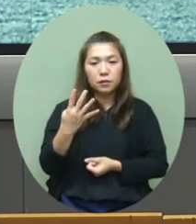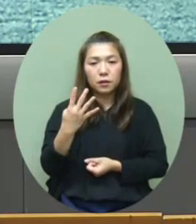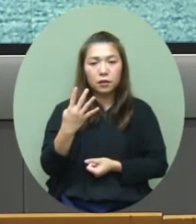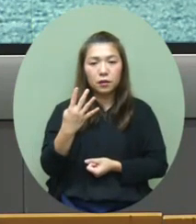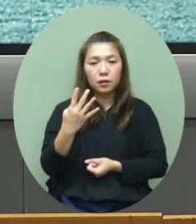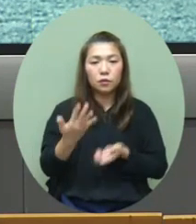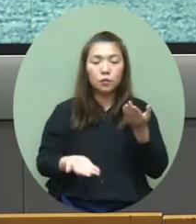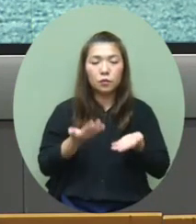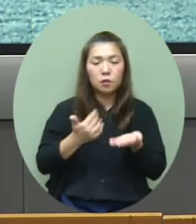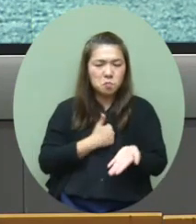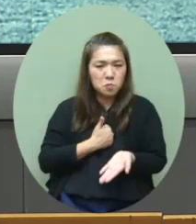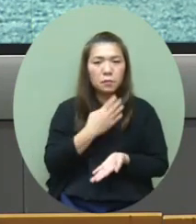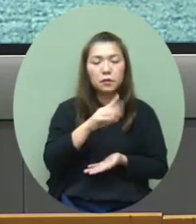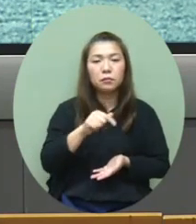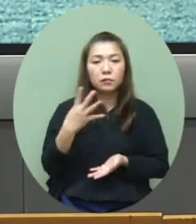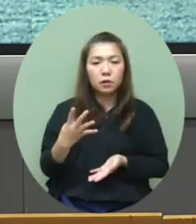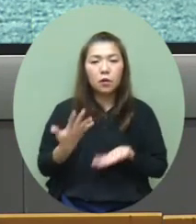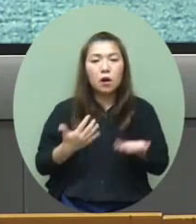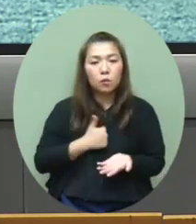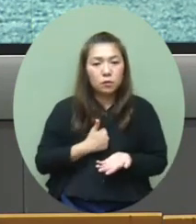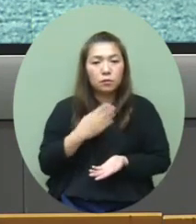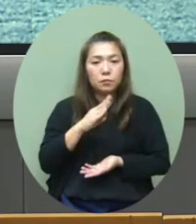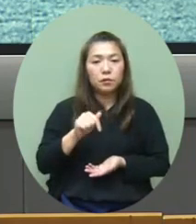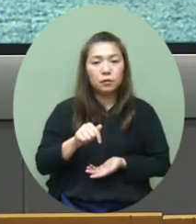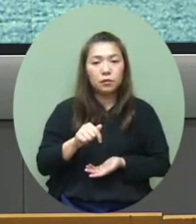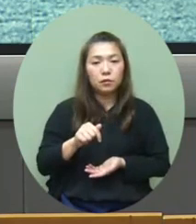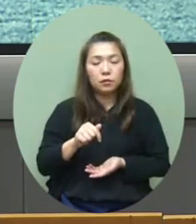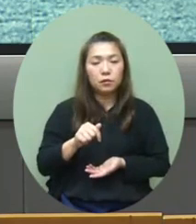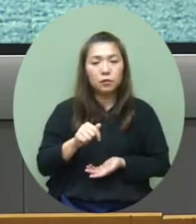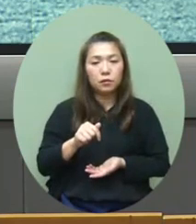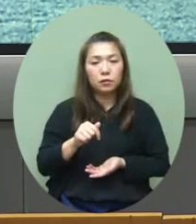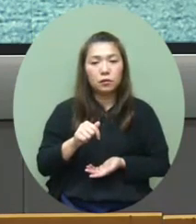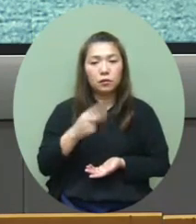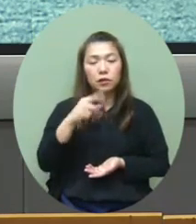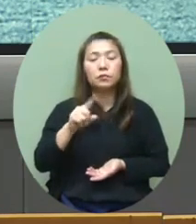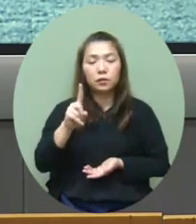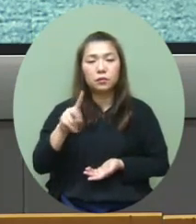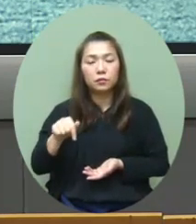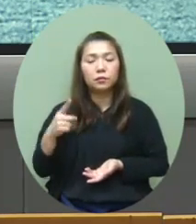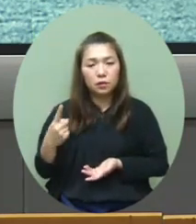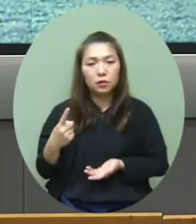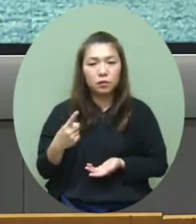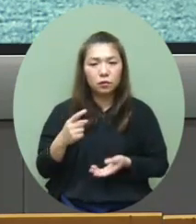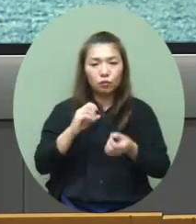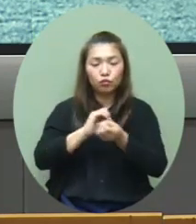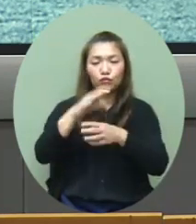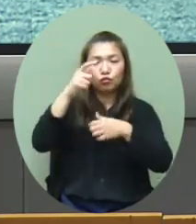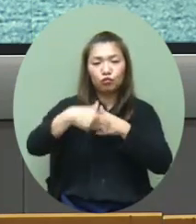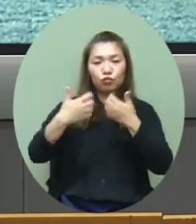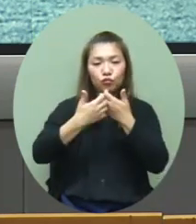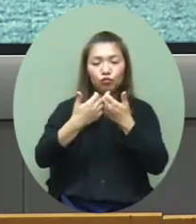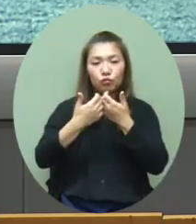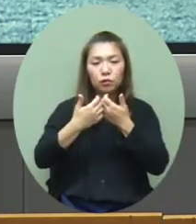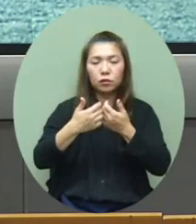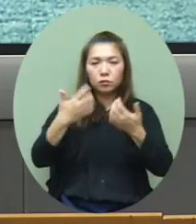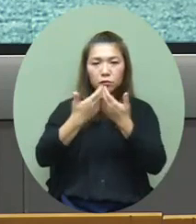或者是懷疑BA.4或者是懷疑BA.2.1、2.1的個案去到昨天就是